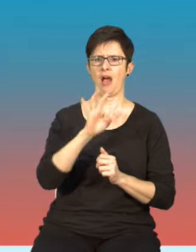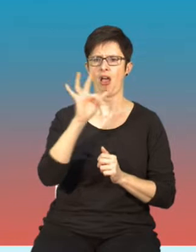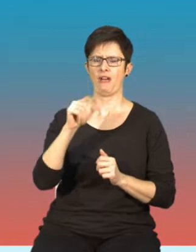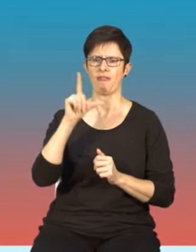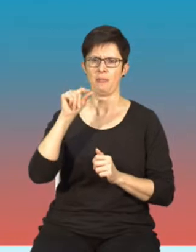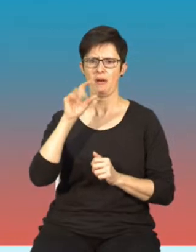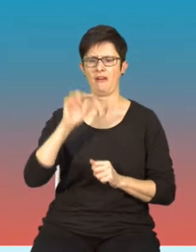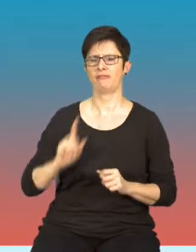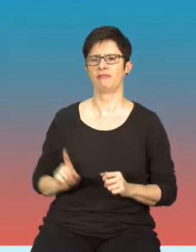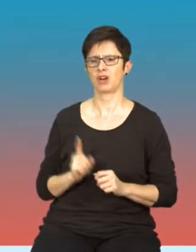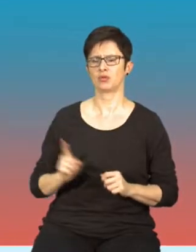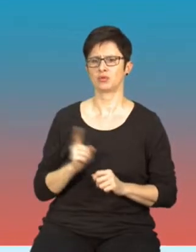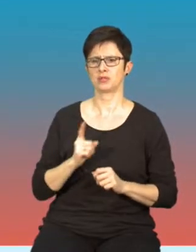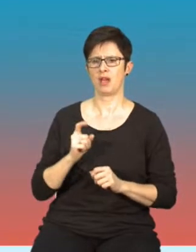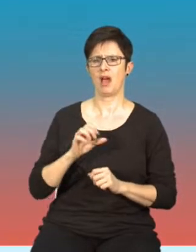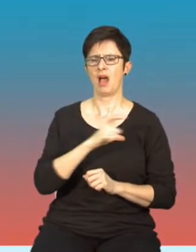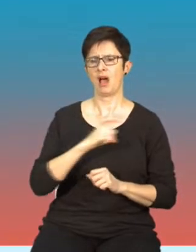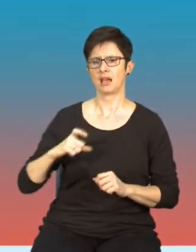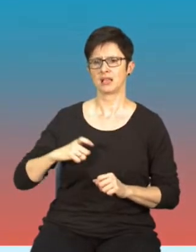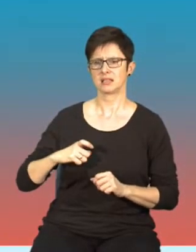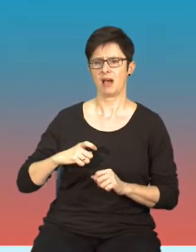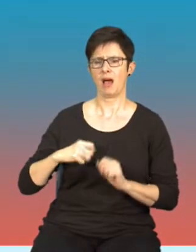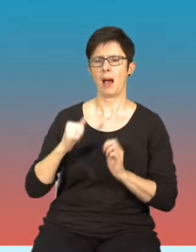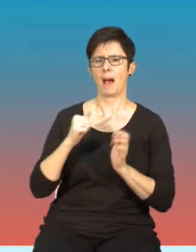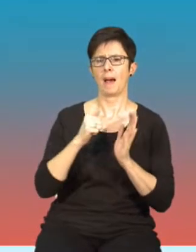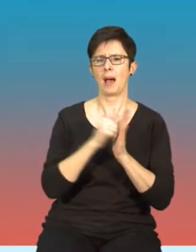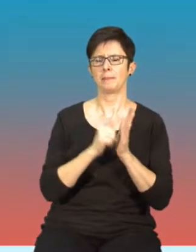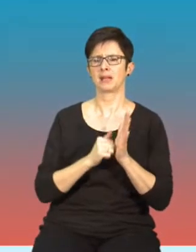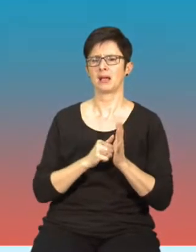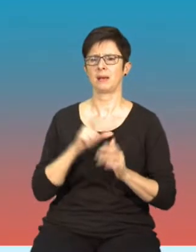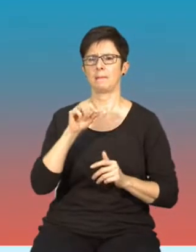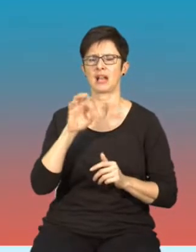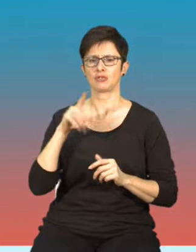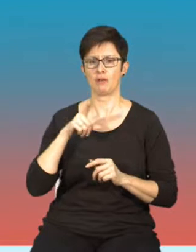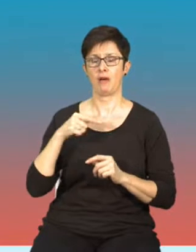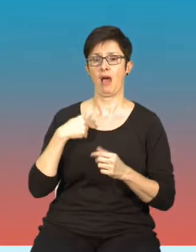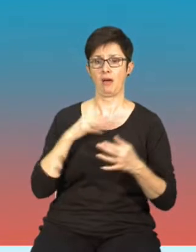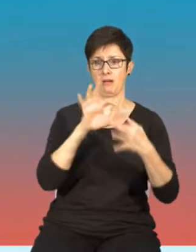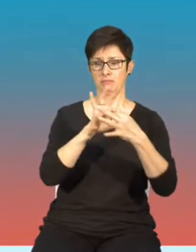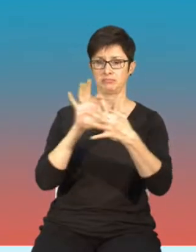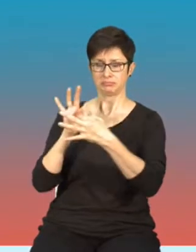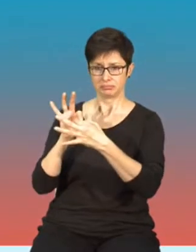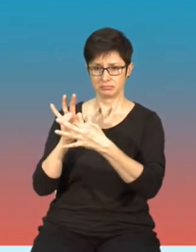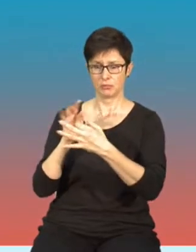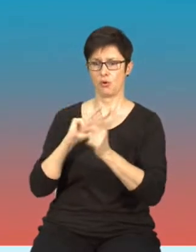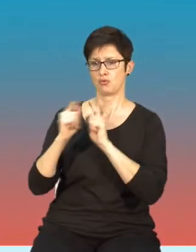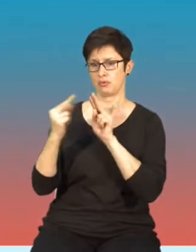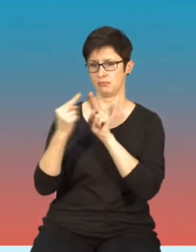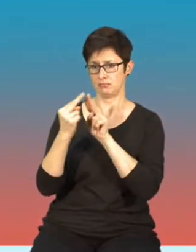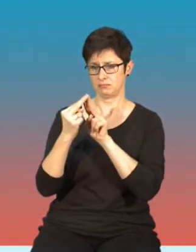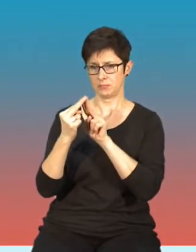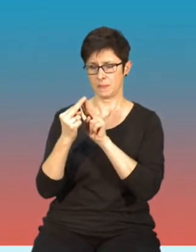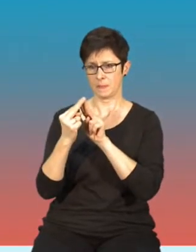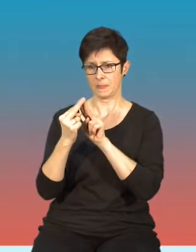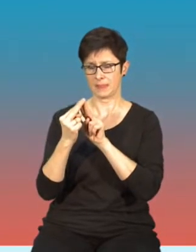agencja pracowa, jej oddział w Polsce. Są to podmioty, które zdaniem Facebooka funkcjonują w